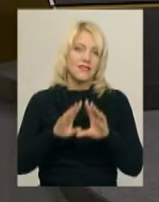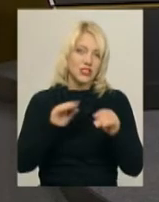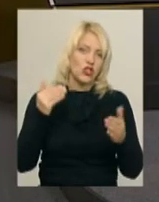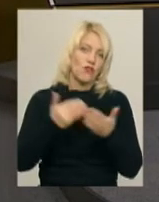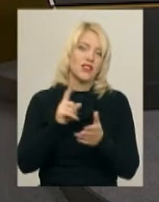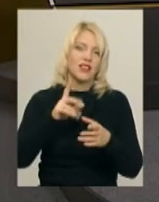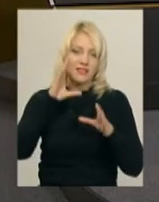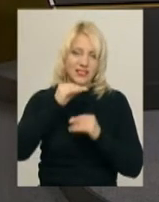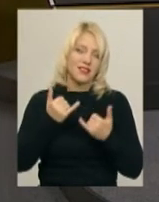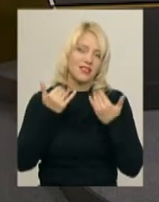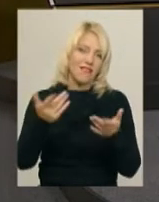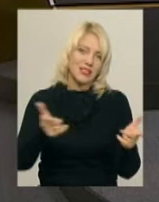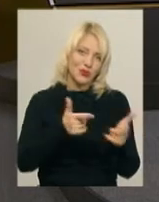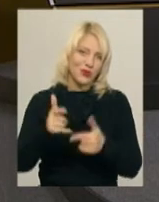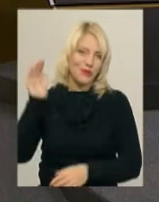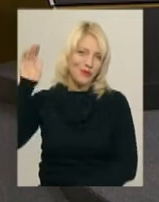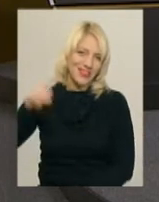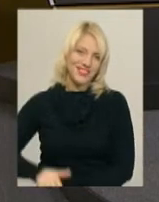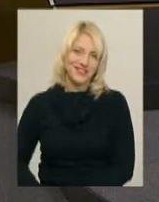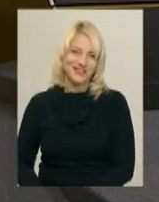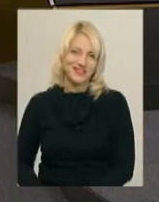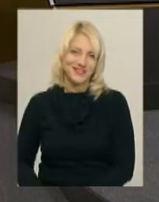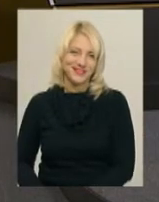новини, які ми встигли для вас підготувати. Побачимось.